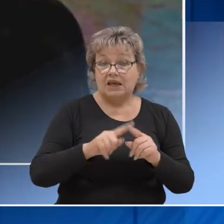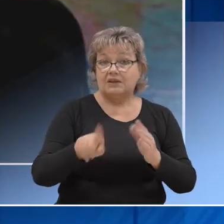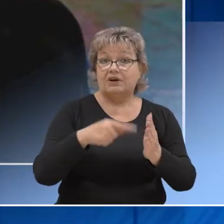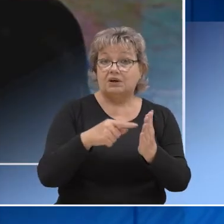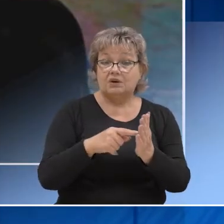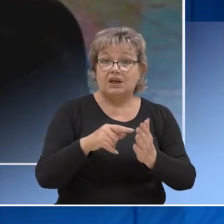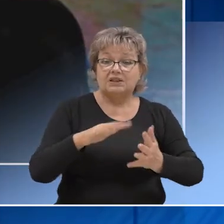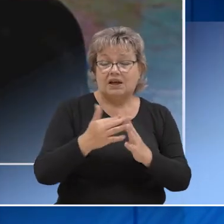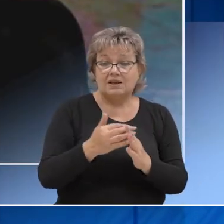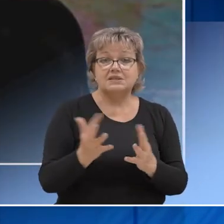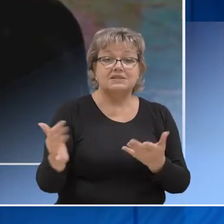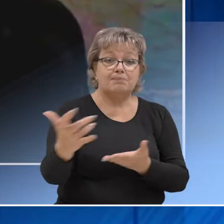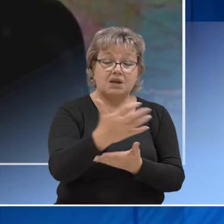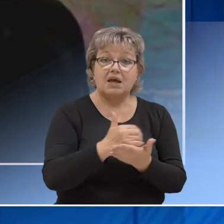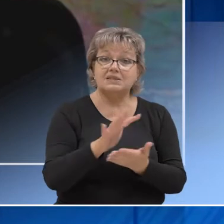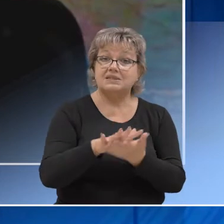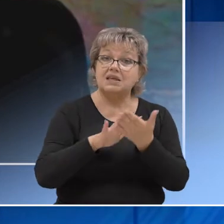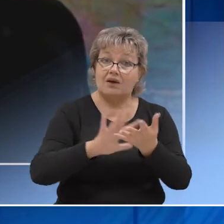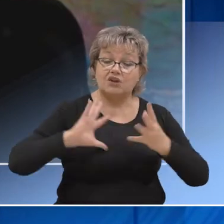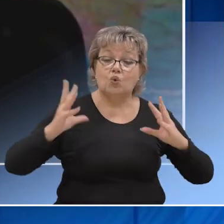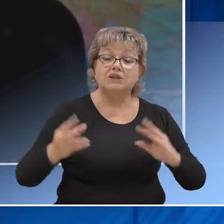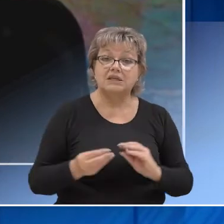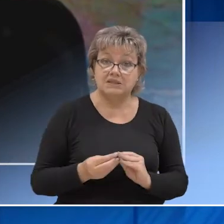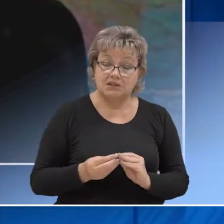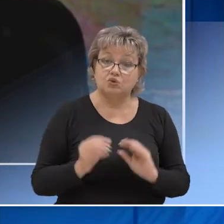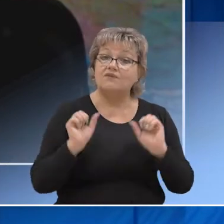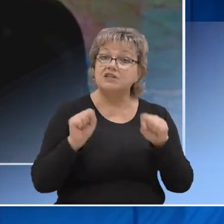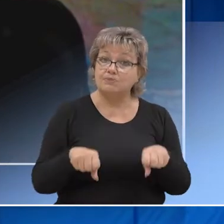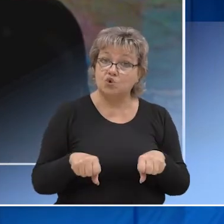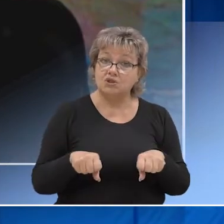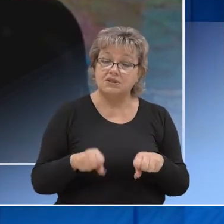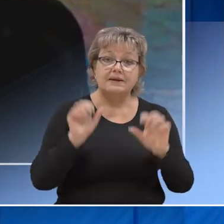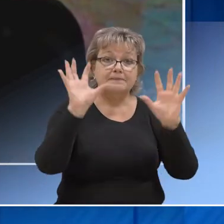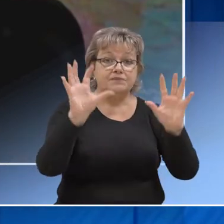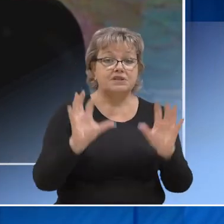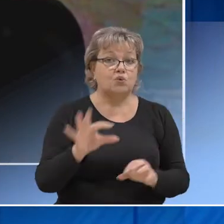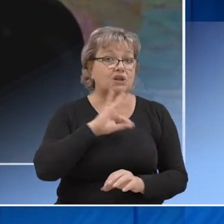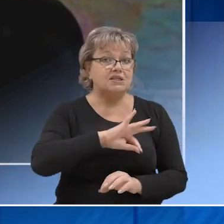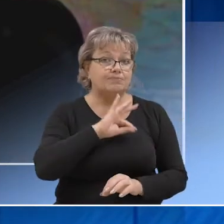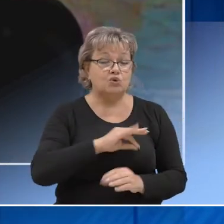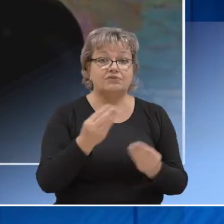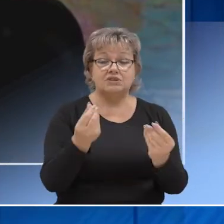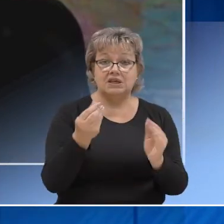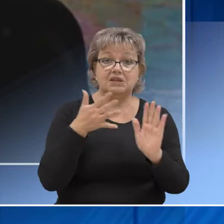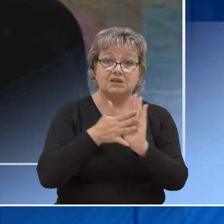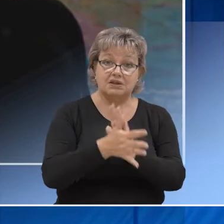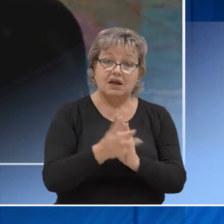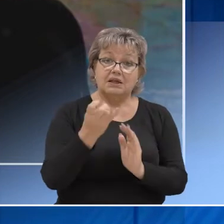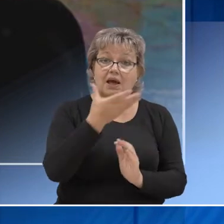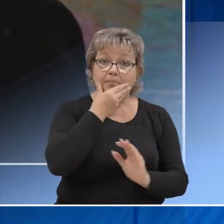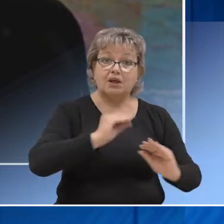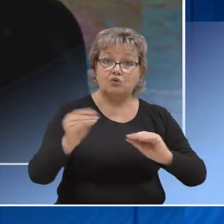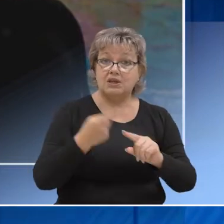этого муниципалитет собирает указанные заявки, анализирует возможность законную использовать денежных средств на